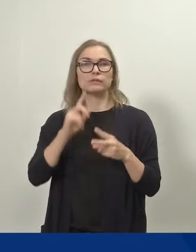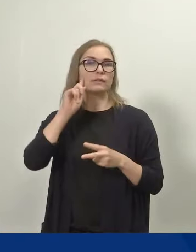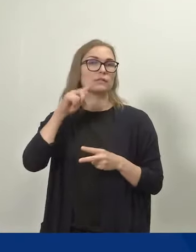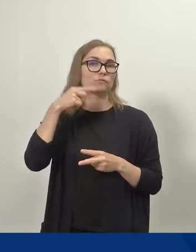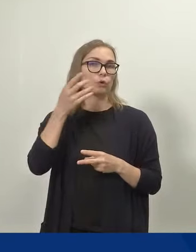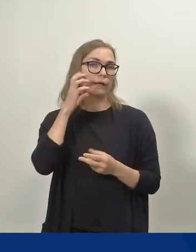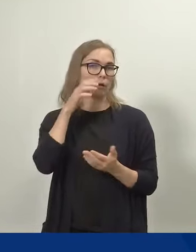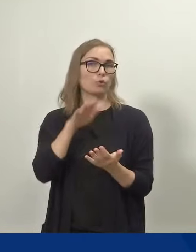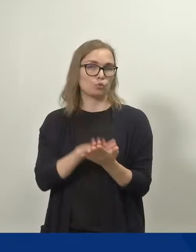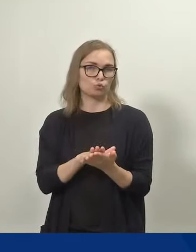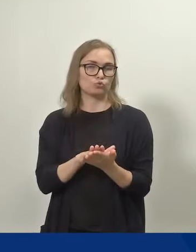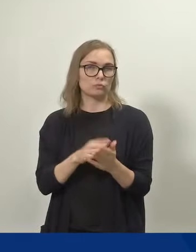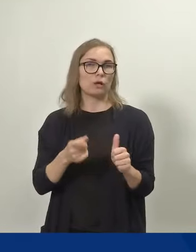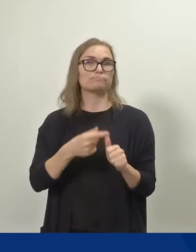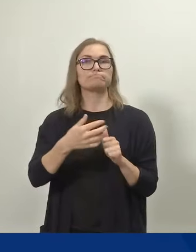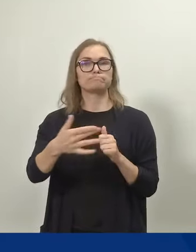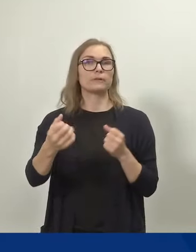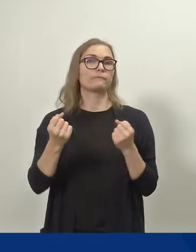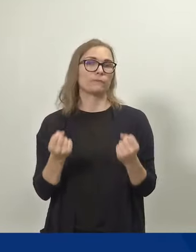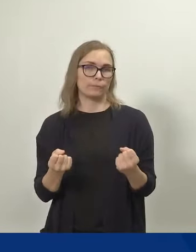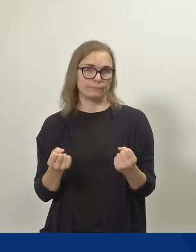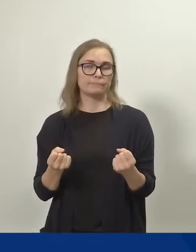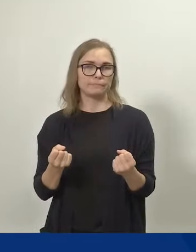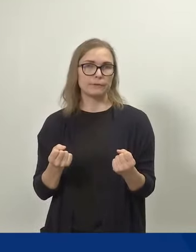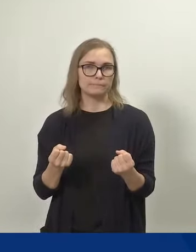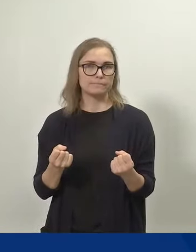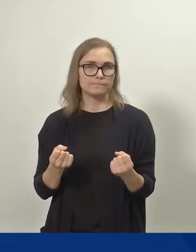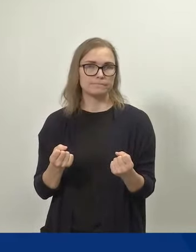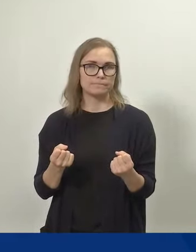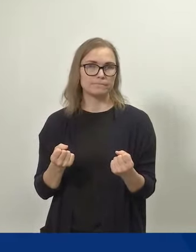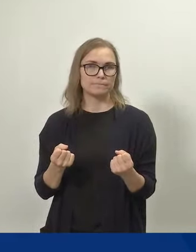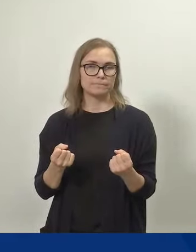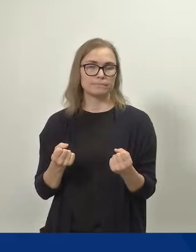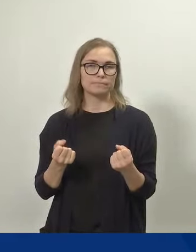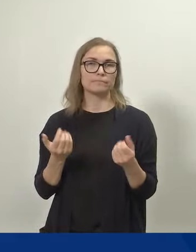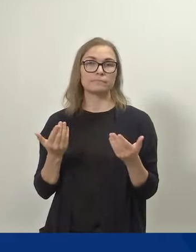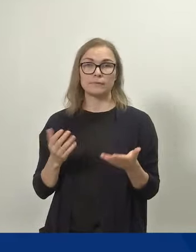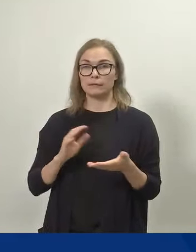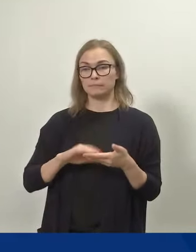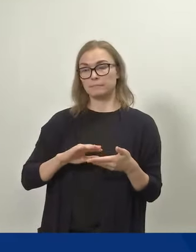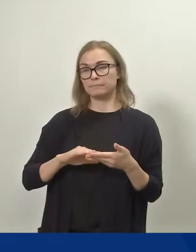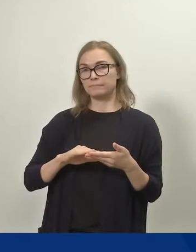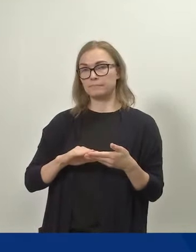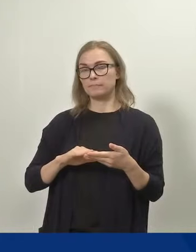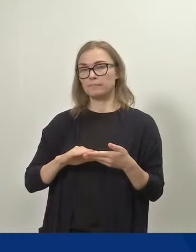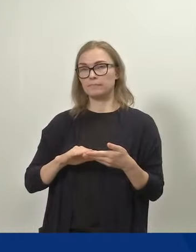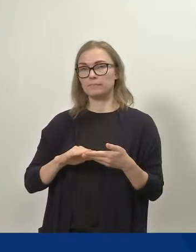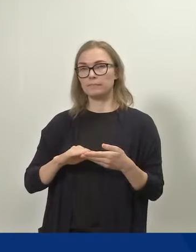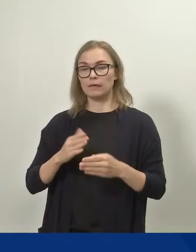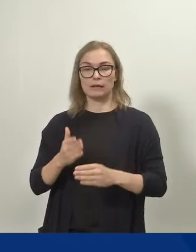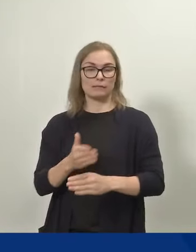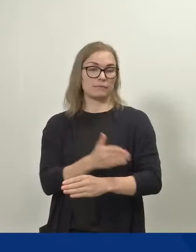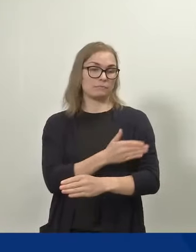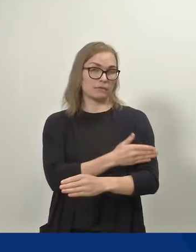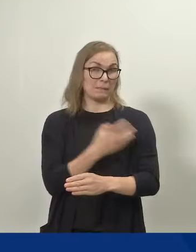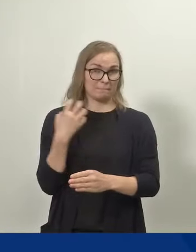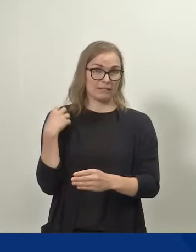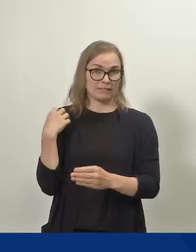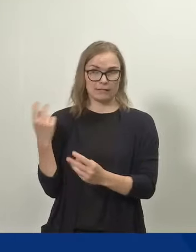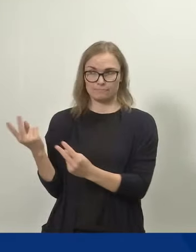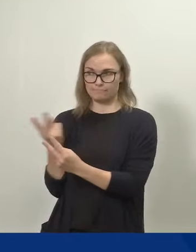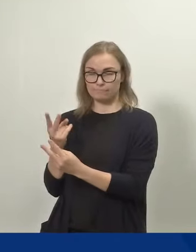elokuussa. Ja kuten tässä aiemmin ministerit